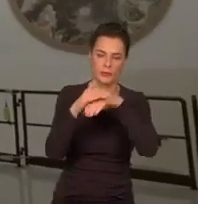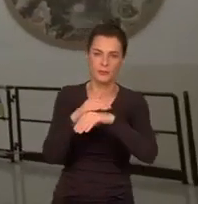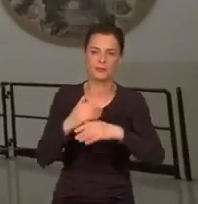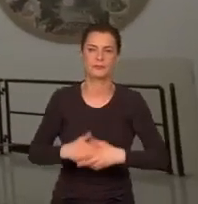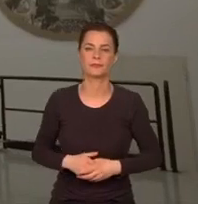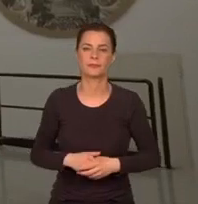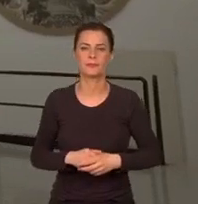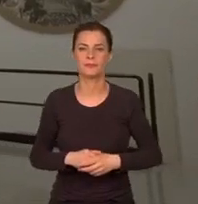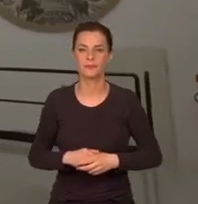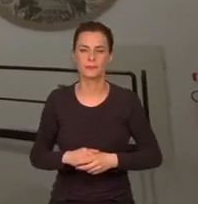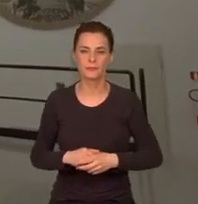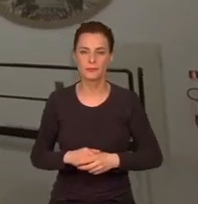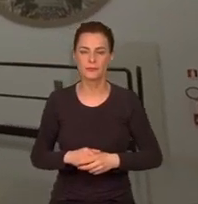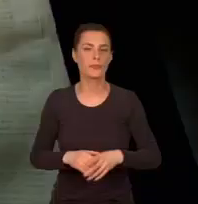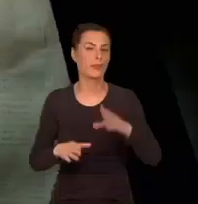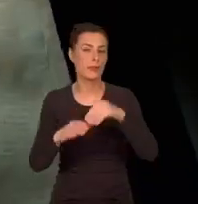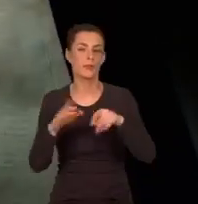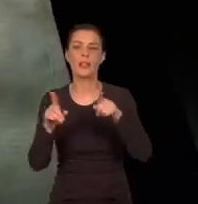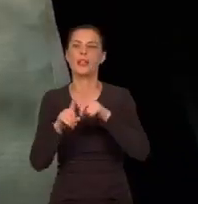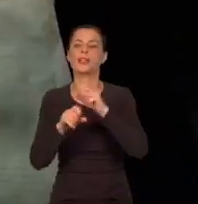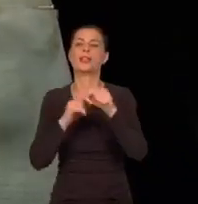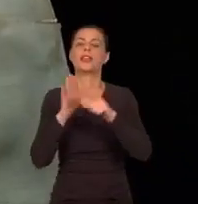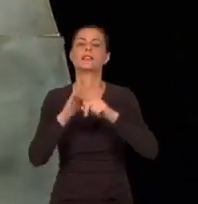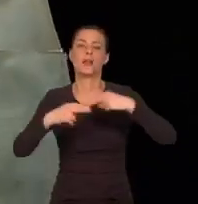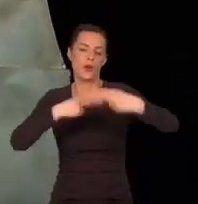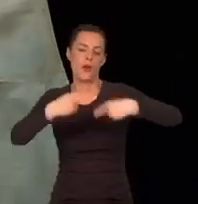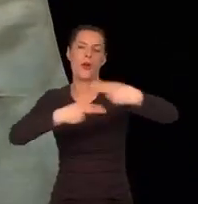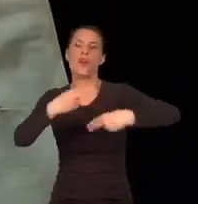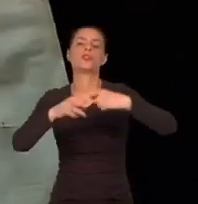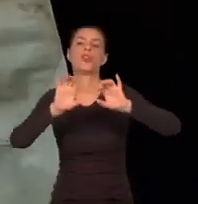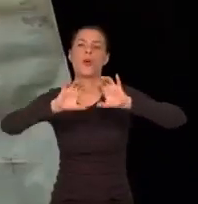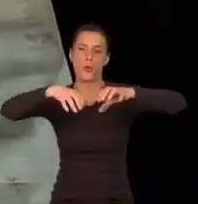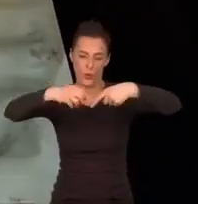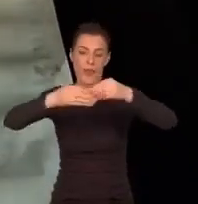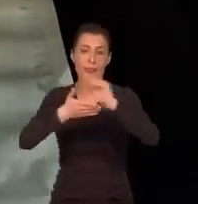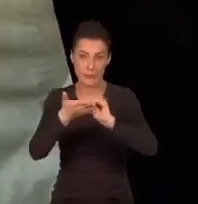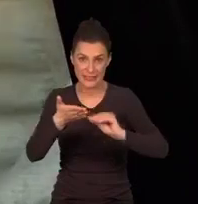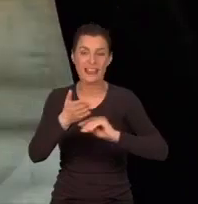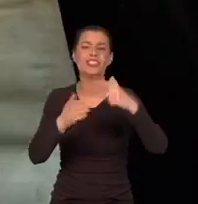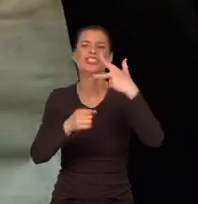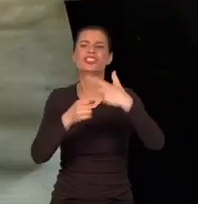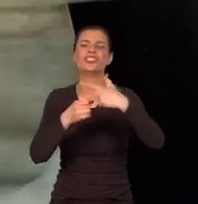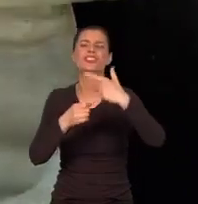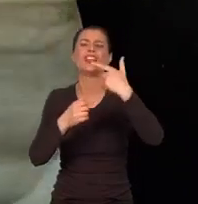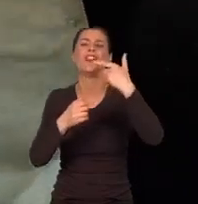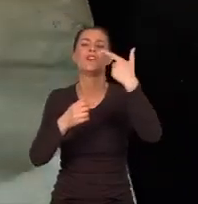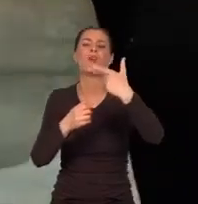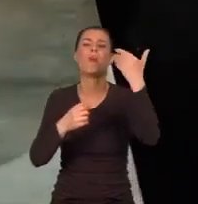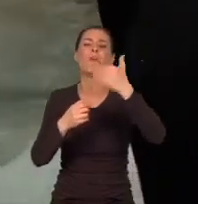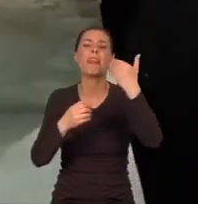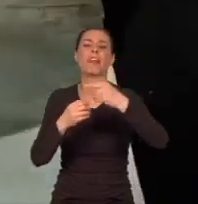Wśród pieczołowicie chronionych dzieł znajdują się akta procesu Templariuszy spisane na 33-metrowym pergaminie.